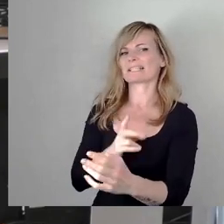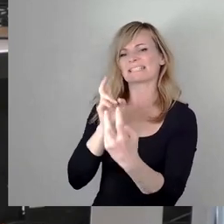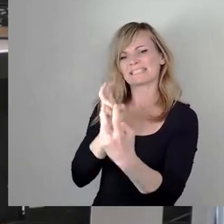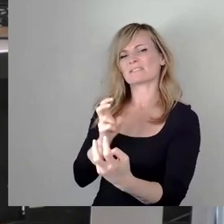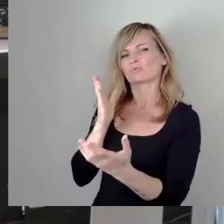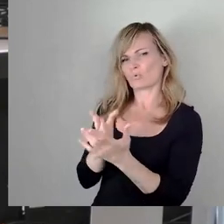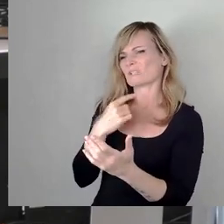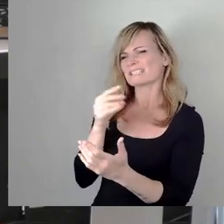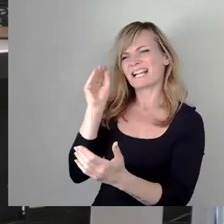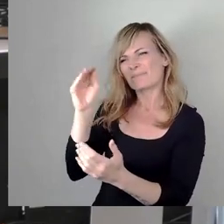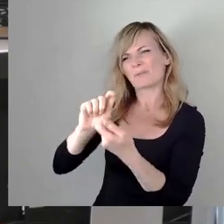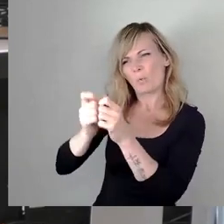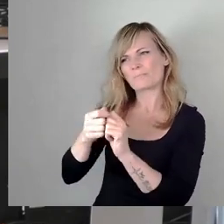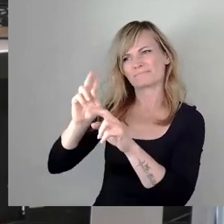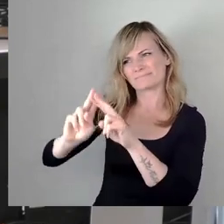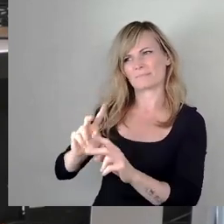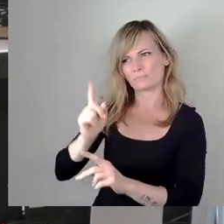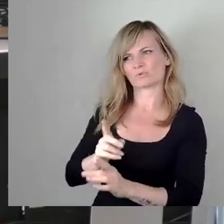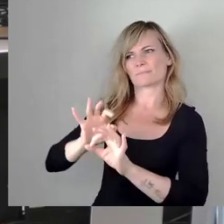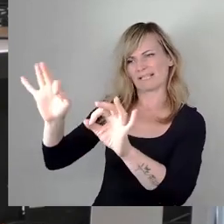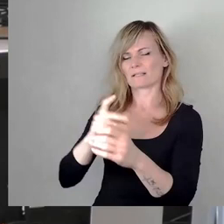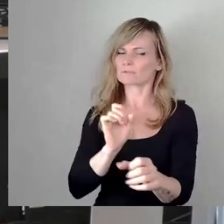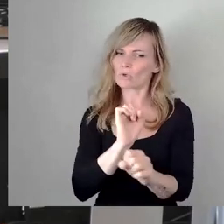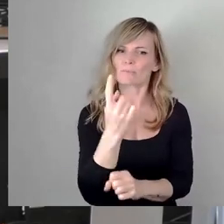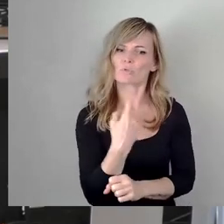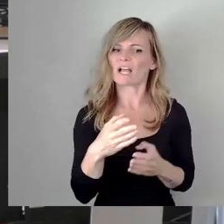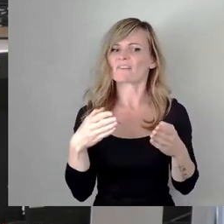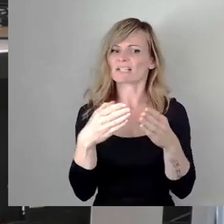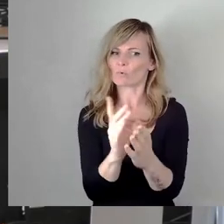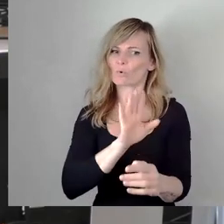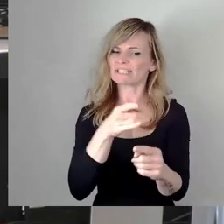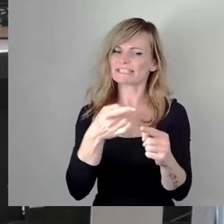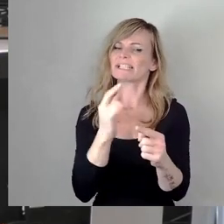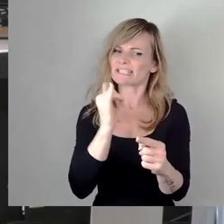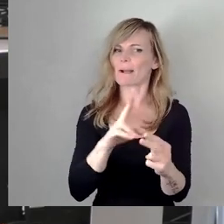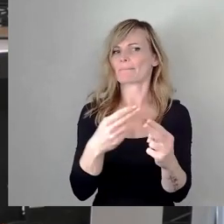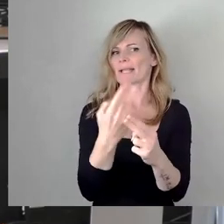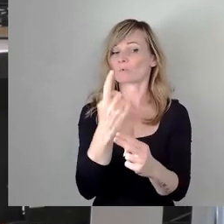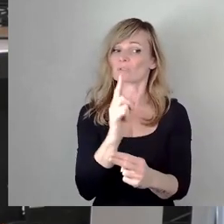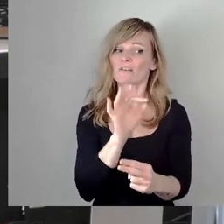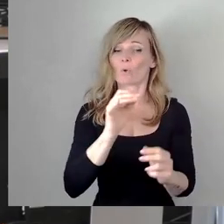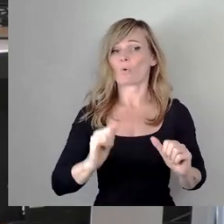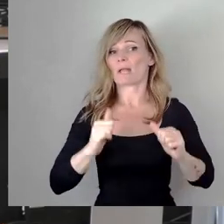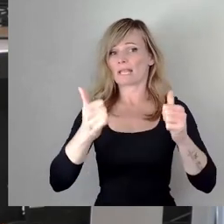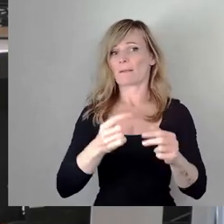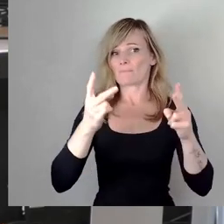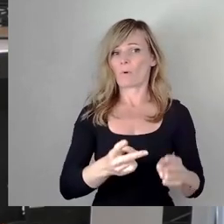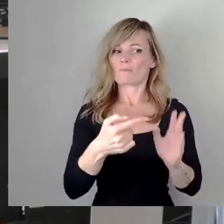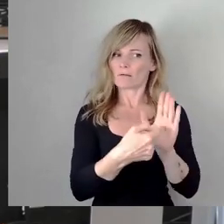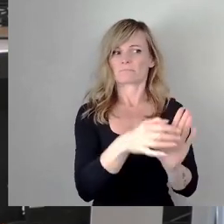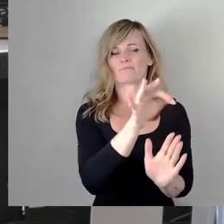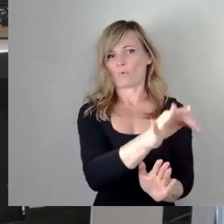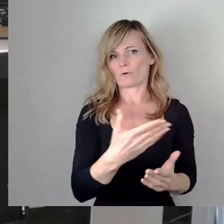trifft er doch die Intention unserer Fraktion und vor allen Dingen auch das Überlebenden der Opfer. Deshalb werden wir